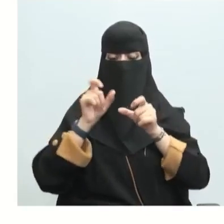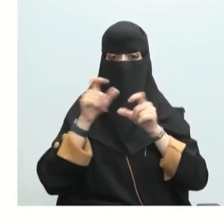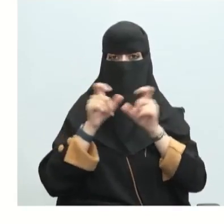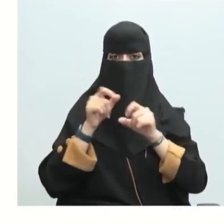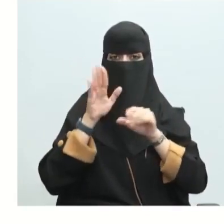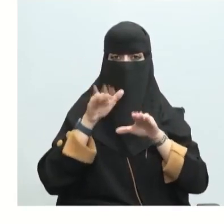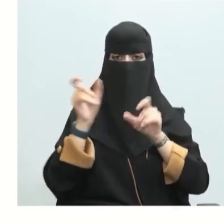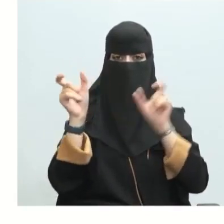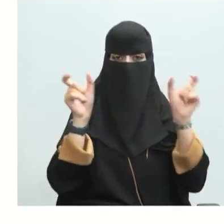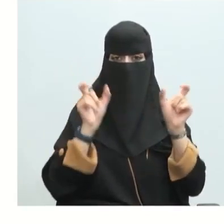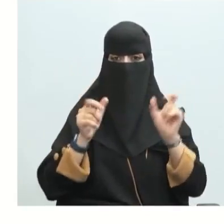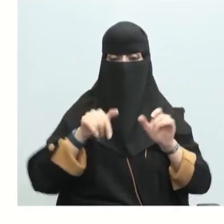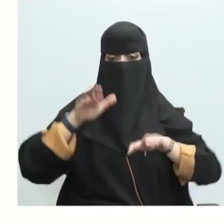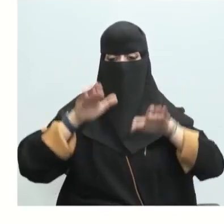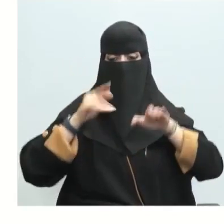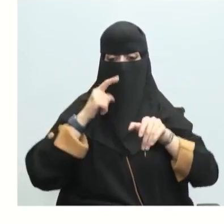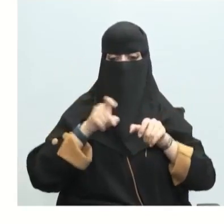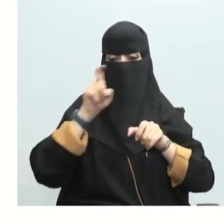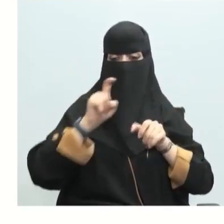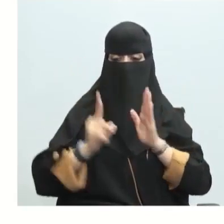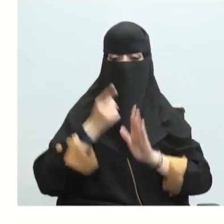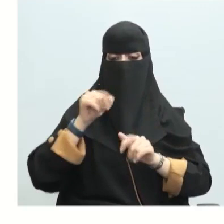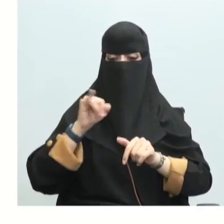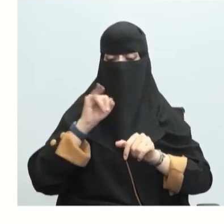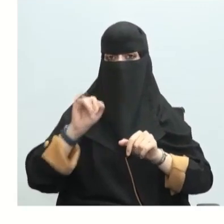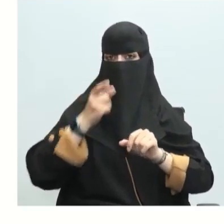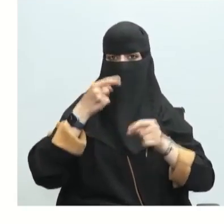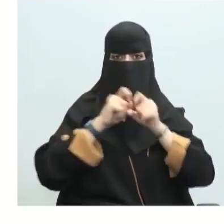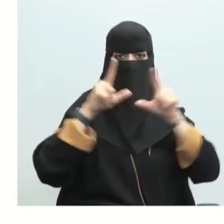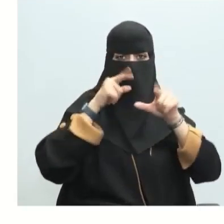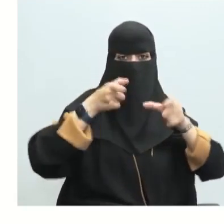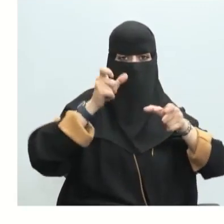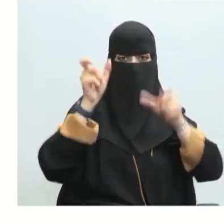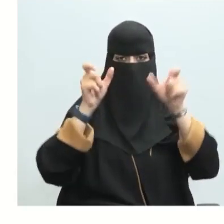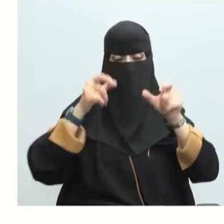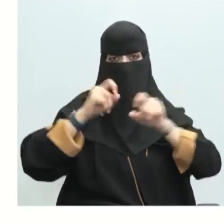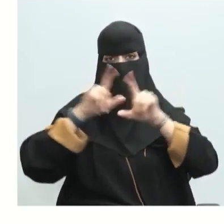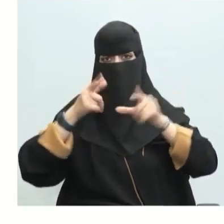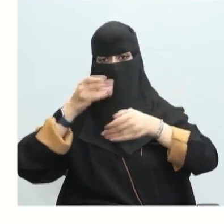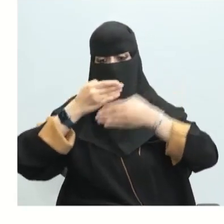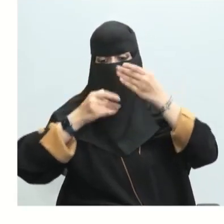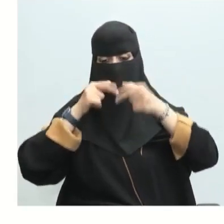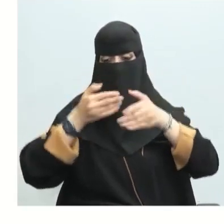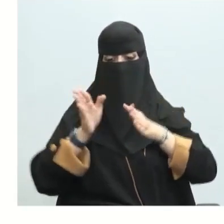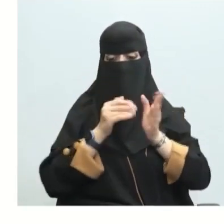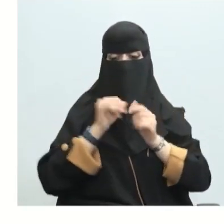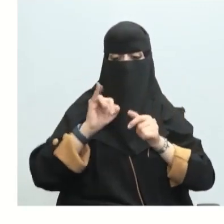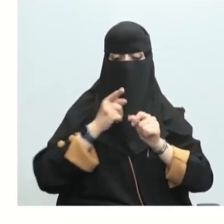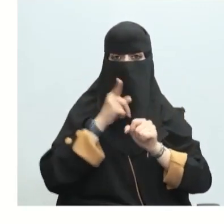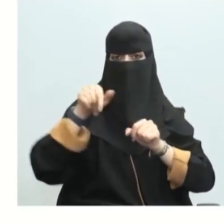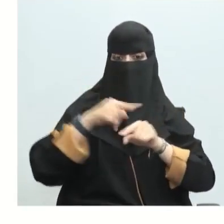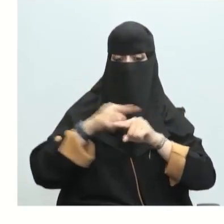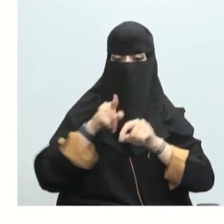ولدينا أيضاً قيم السؤال الأول ما الذي تبينه معادلة التكوين؟ ما الذي تبينه معادلة التكوين؟